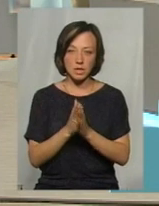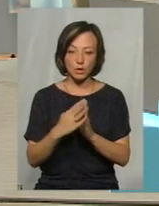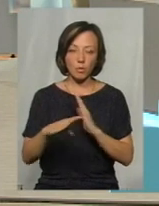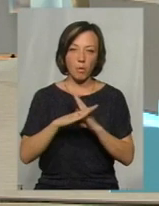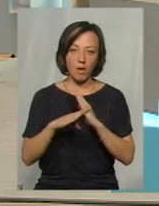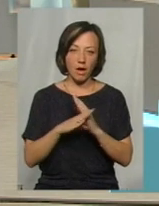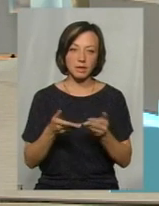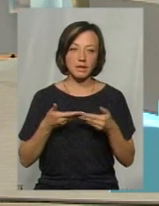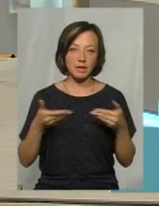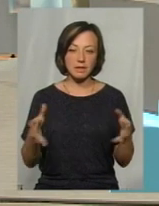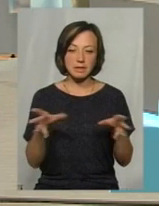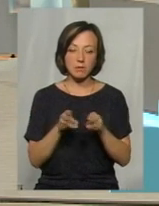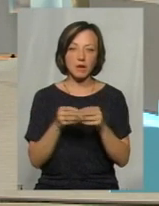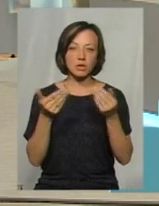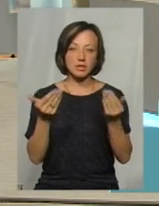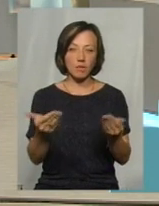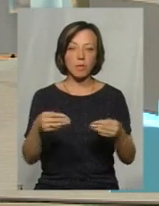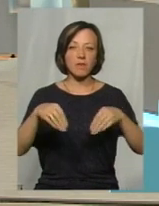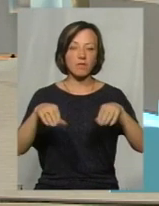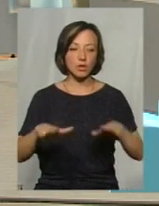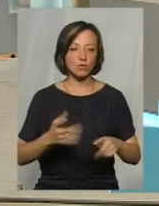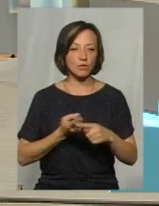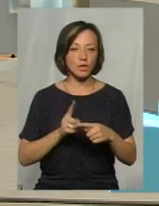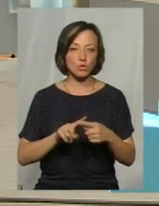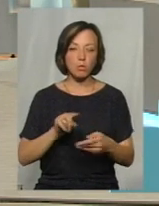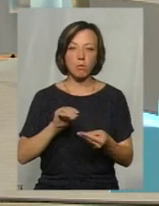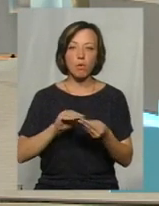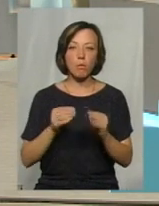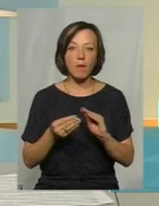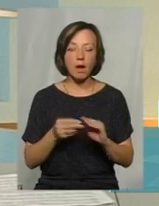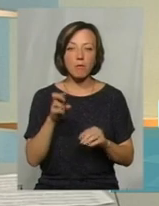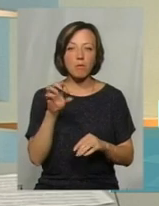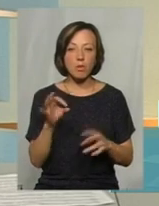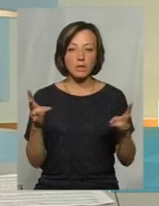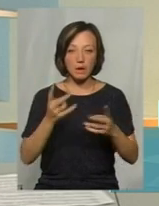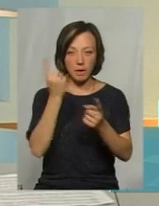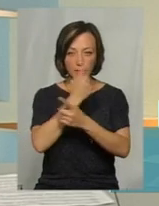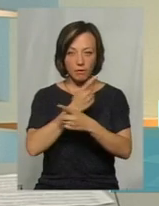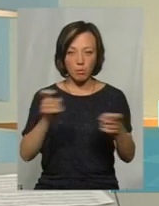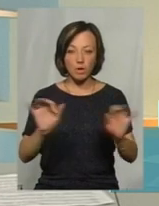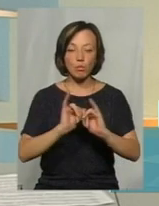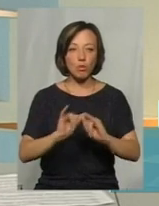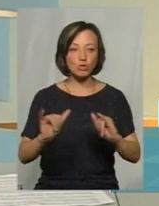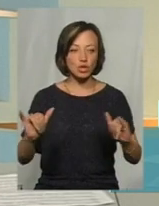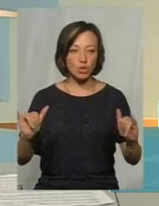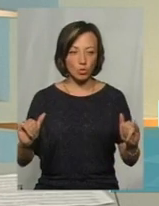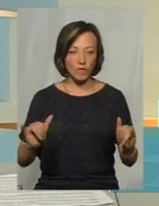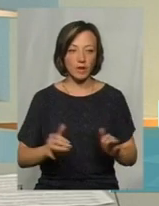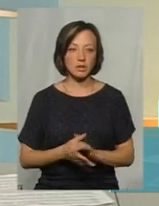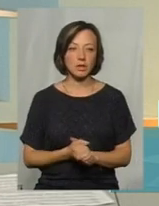допомагати нам спільно з вами якось вирішувати цю проблему, тому що треба інформацію поширювати,